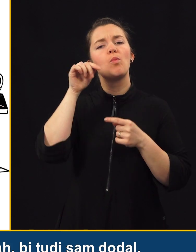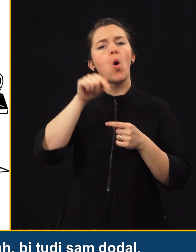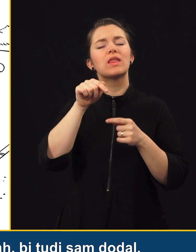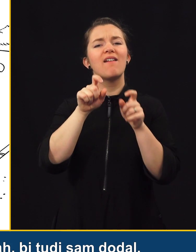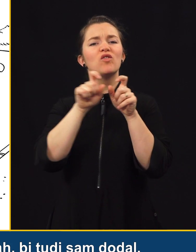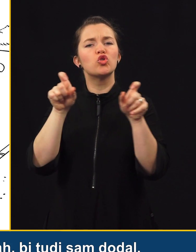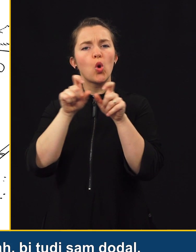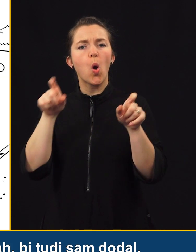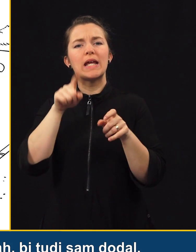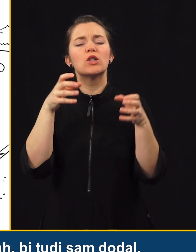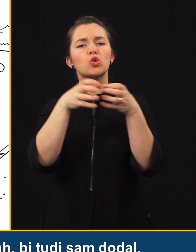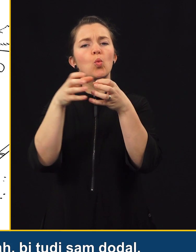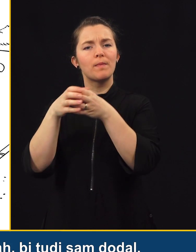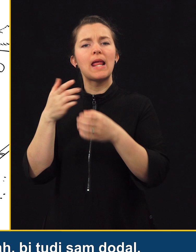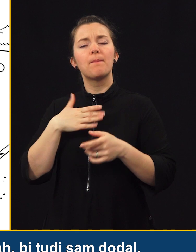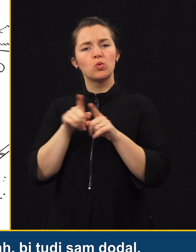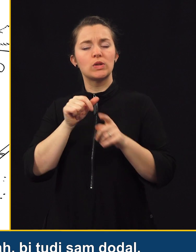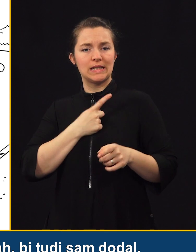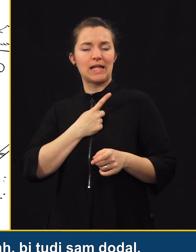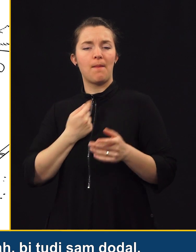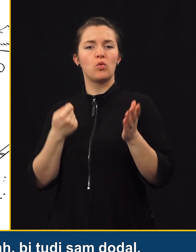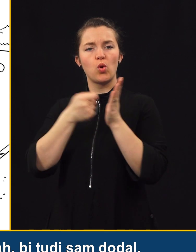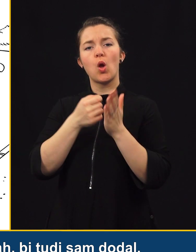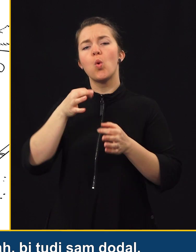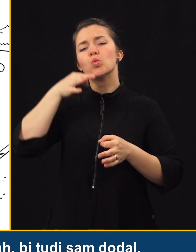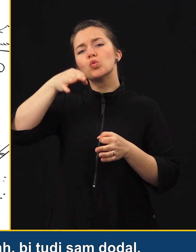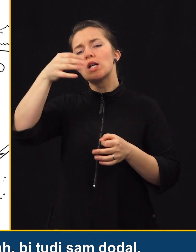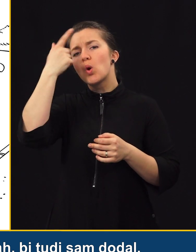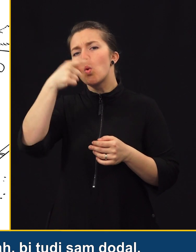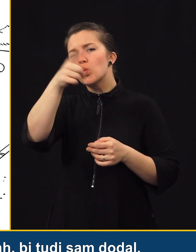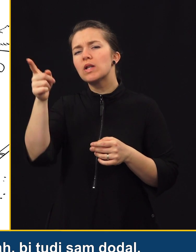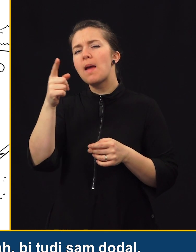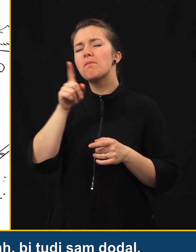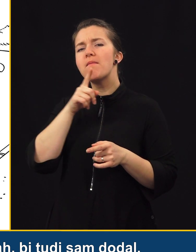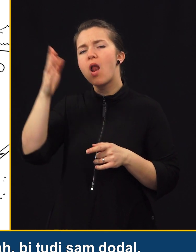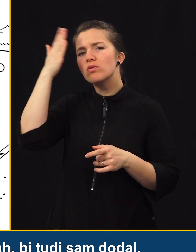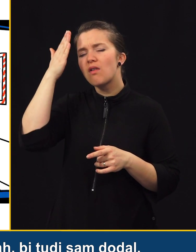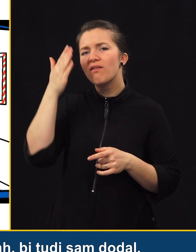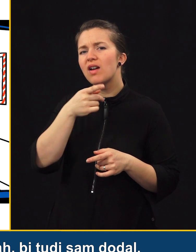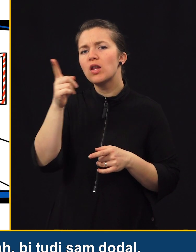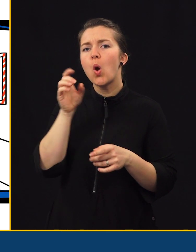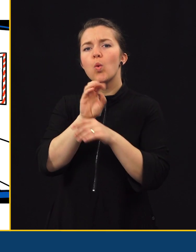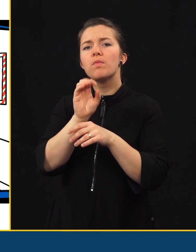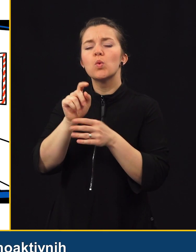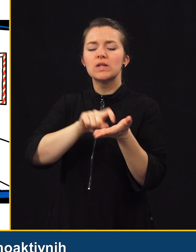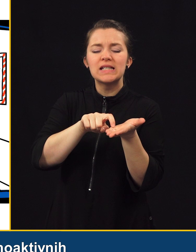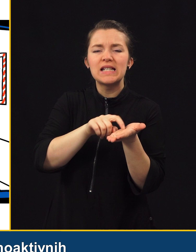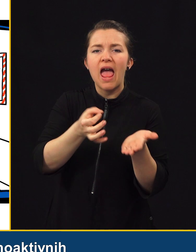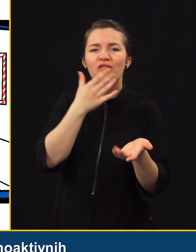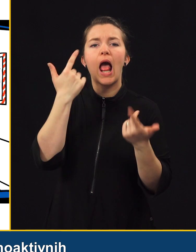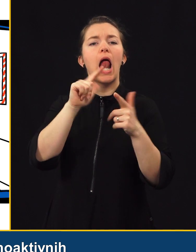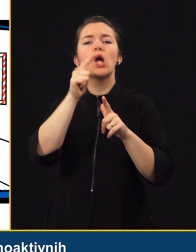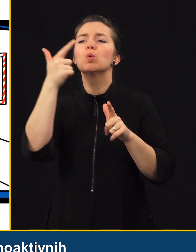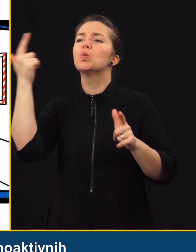vzrokih in skupinah, bi tudi sam dodal, da se včasih mogoče ide premalo zavedo, da tudi vpliv zdravila ali